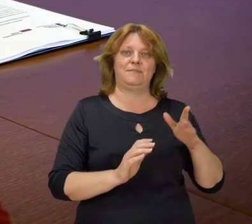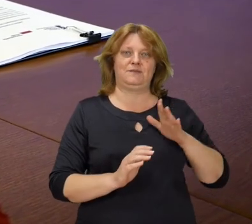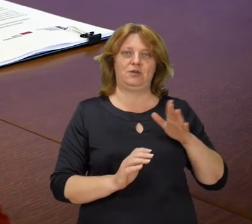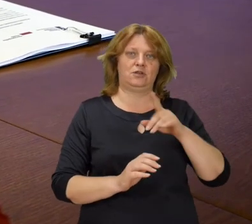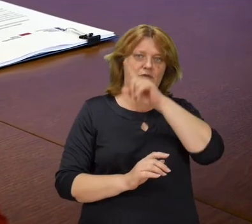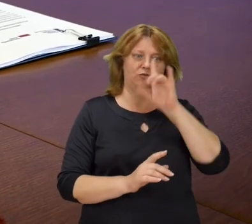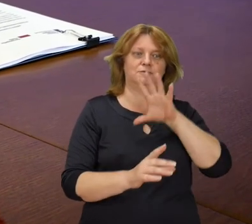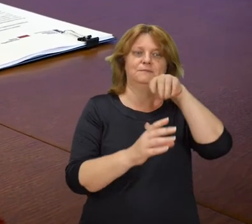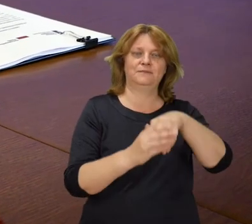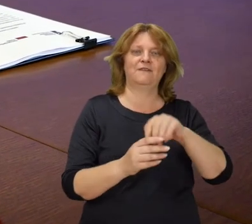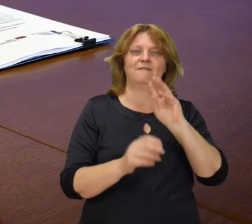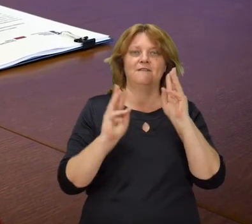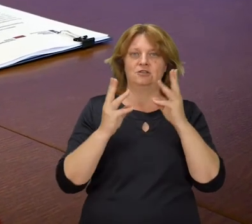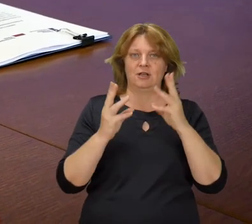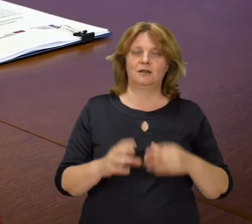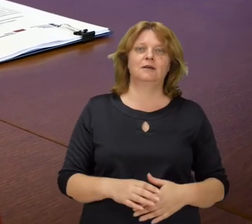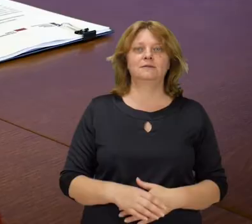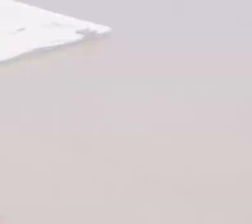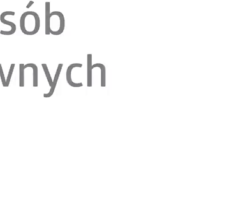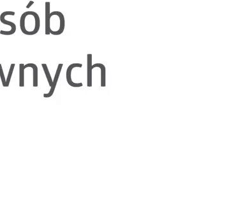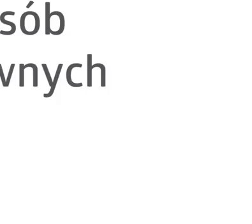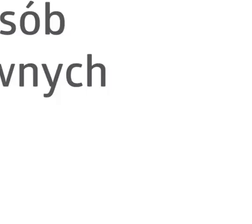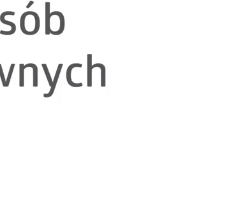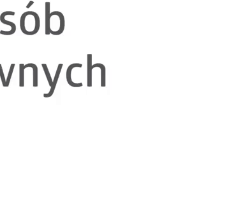bezpieczeństwo osób uczestniczących w warsztatach.